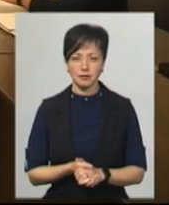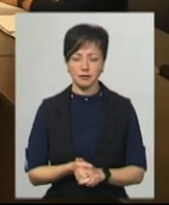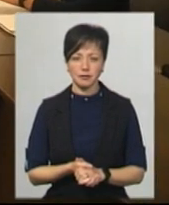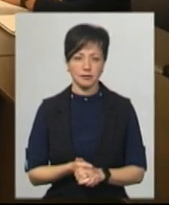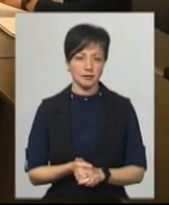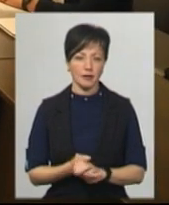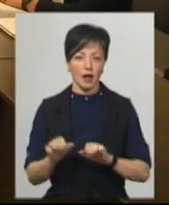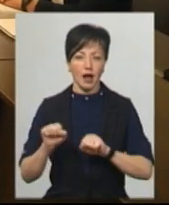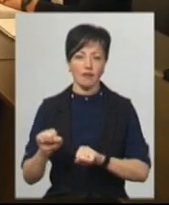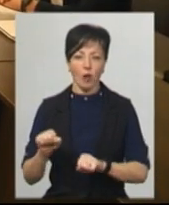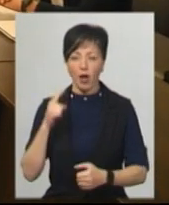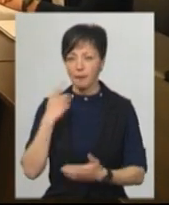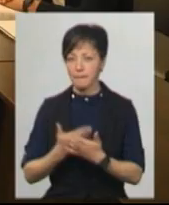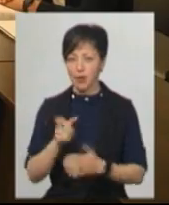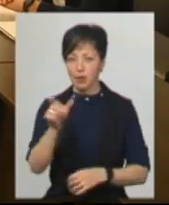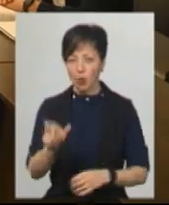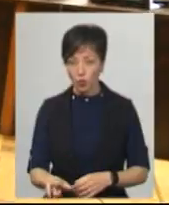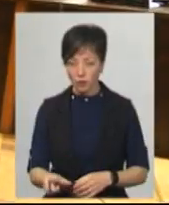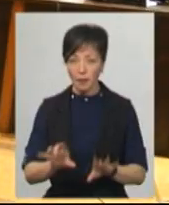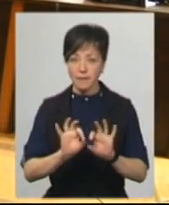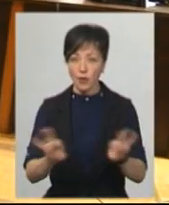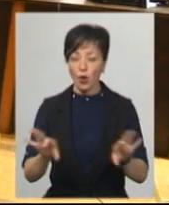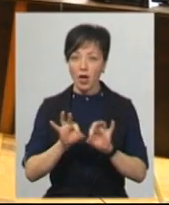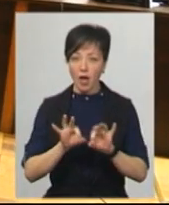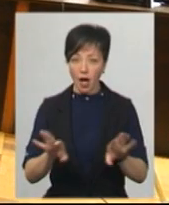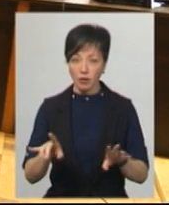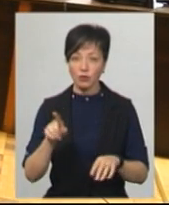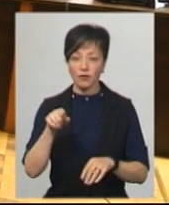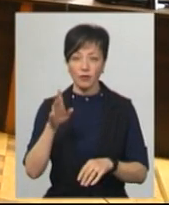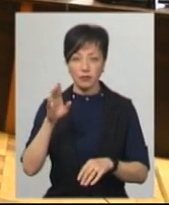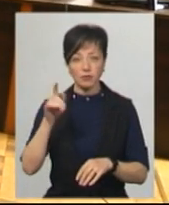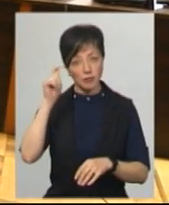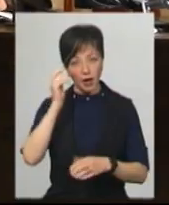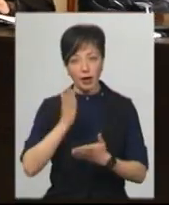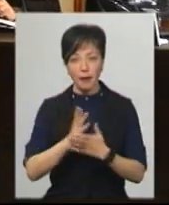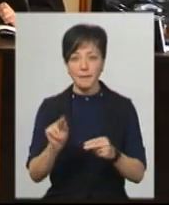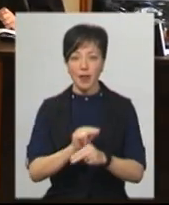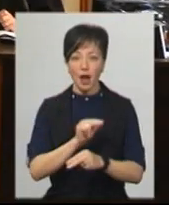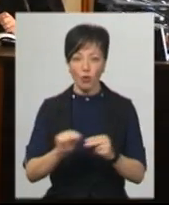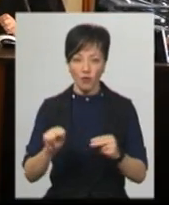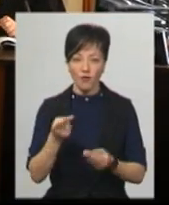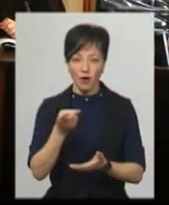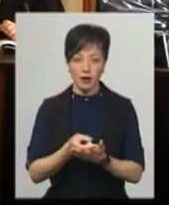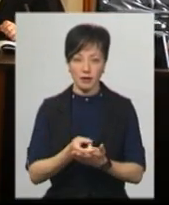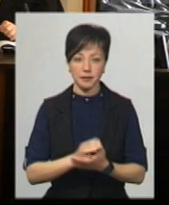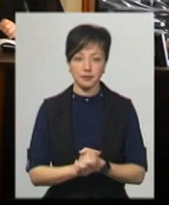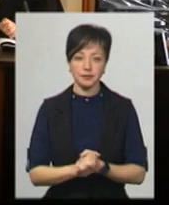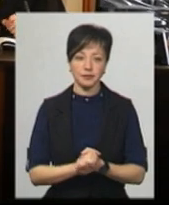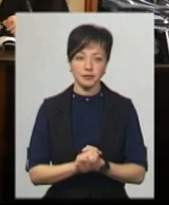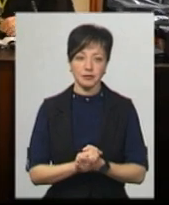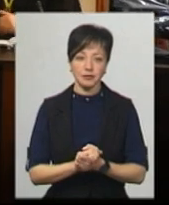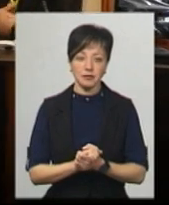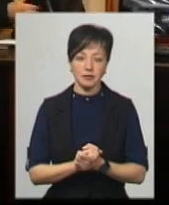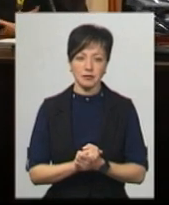Адвокат підозрюваного Анатолій Стасишин пояснює, підзахисний перебуває на стаціонарному лікуванні. У мене є варігінал новинки,